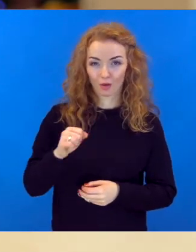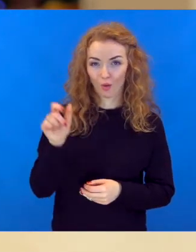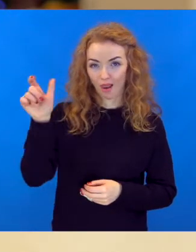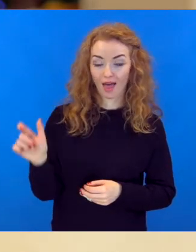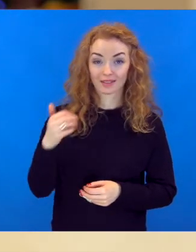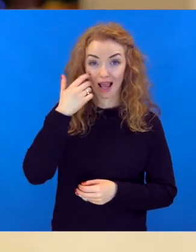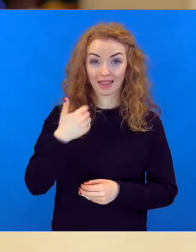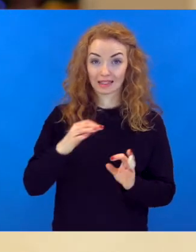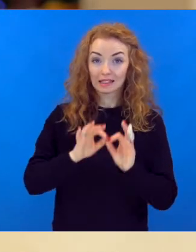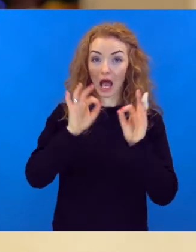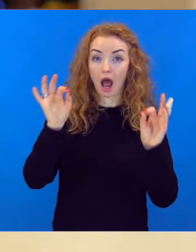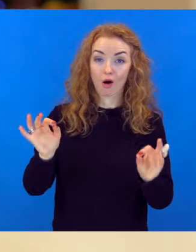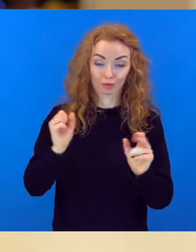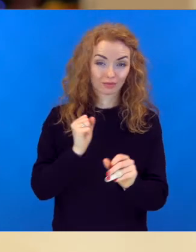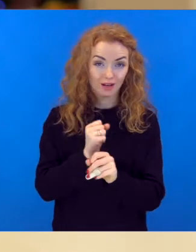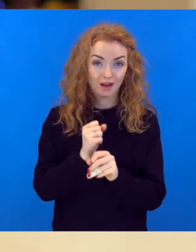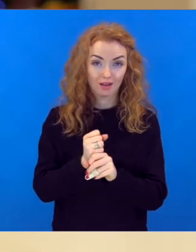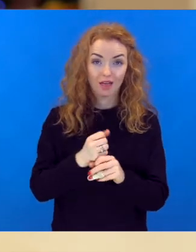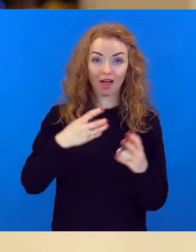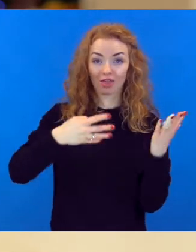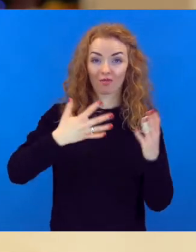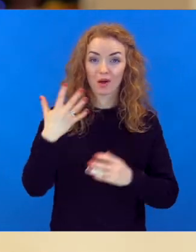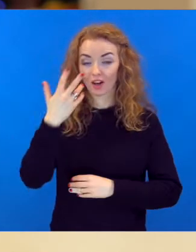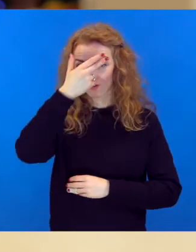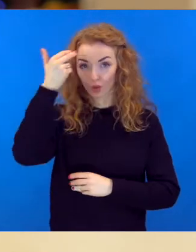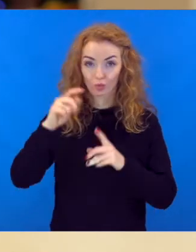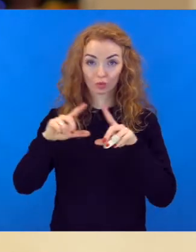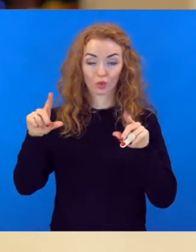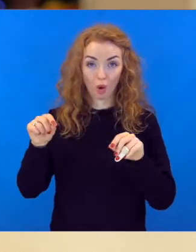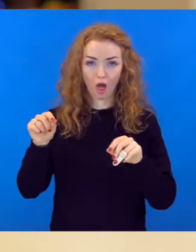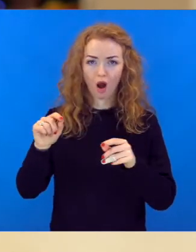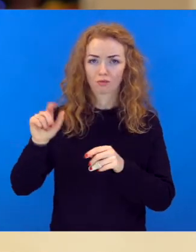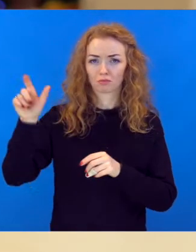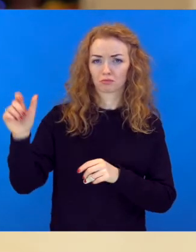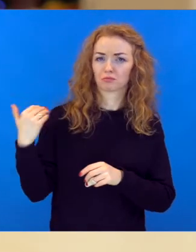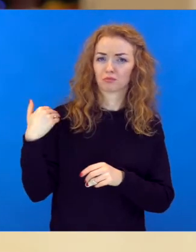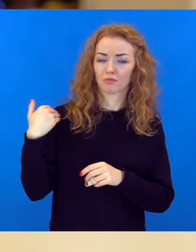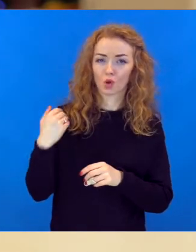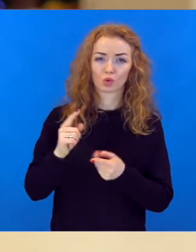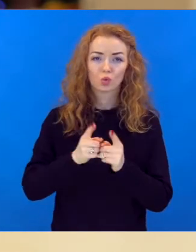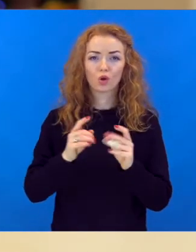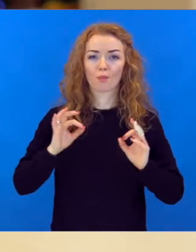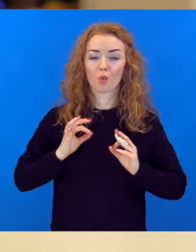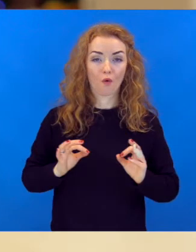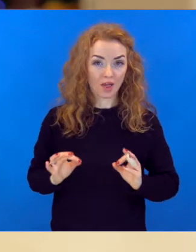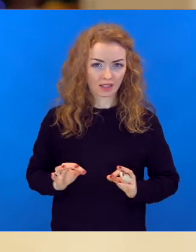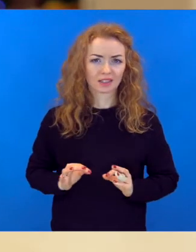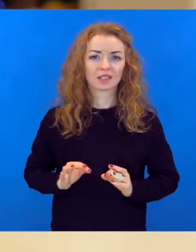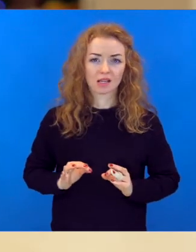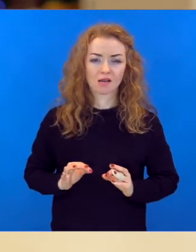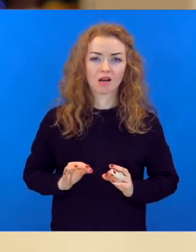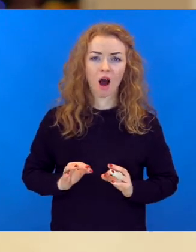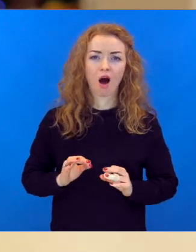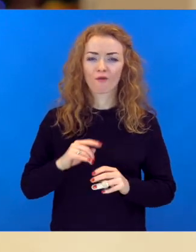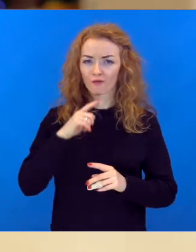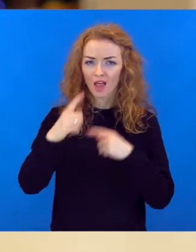Man kolēģis, kad es sāku pirms pāris gadiem strādāt 95. vidusskolā, teica, ka skolotāju profesija ir kaut